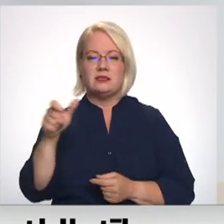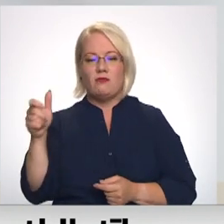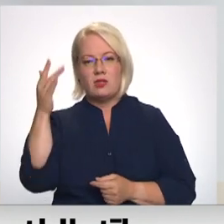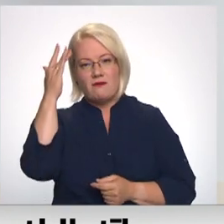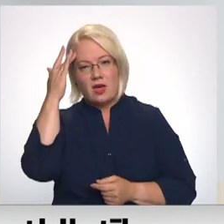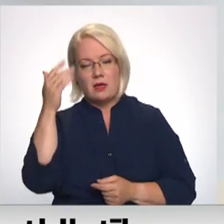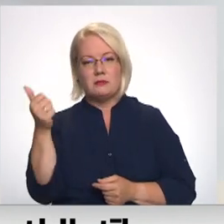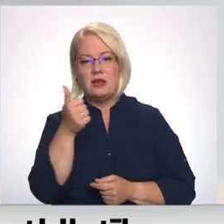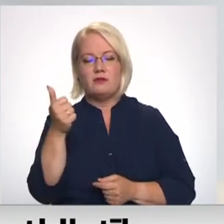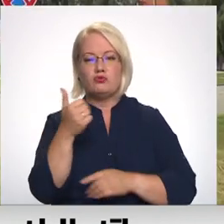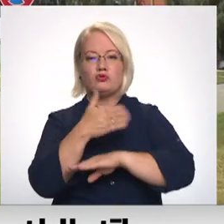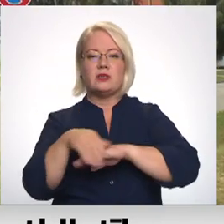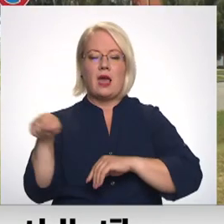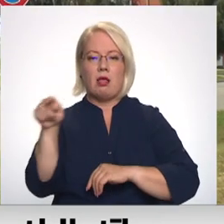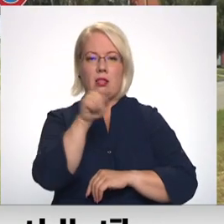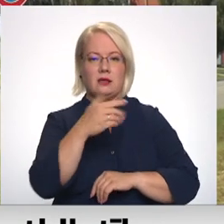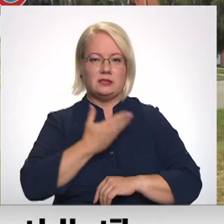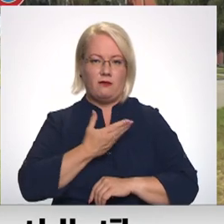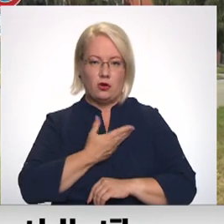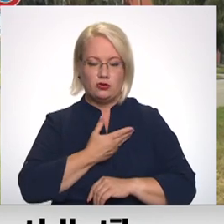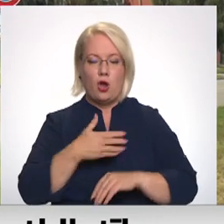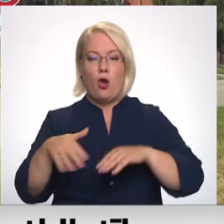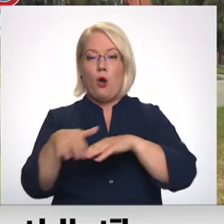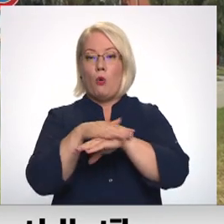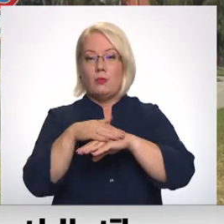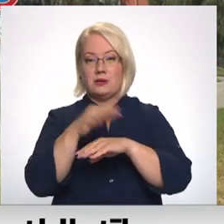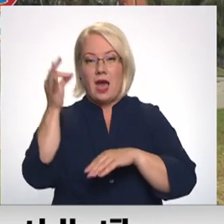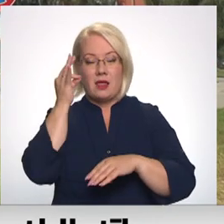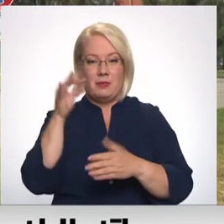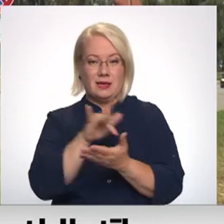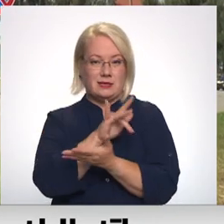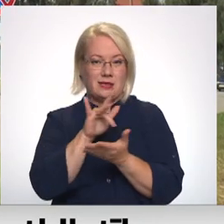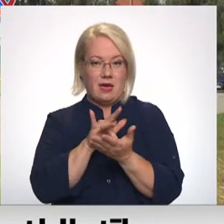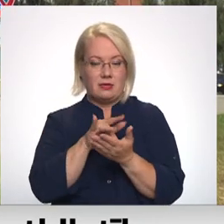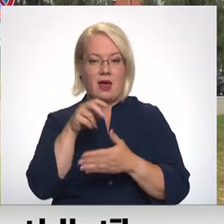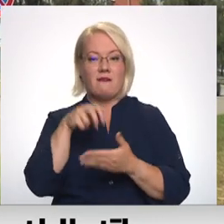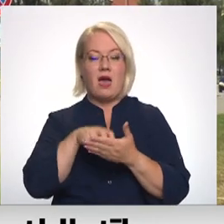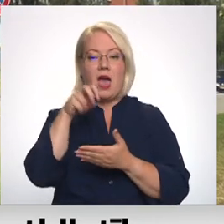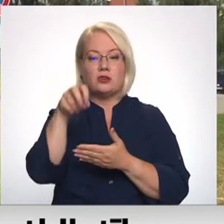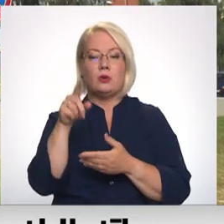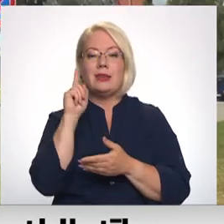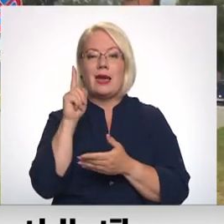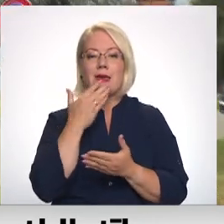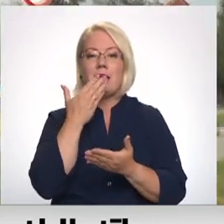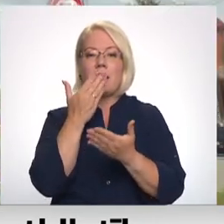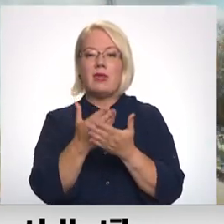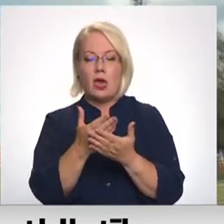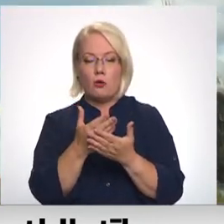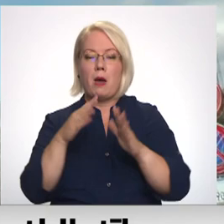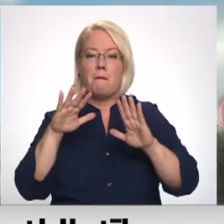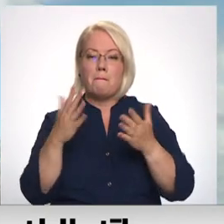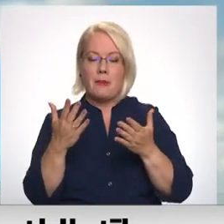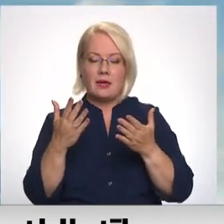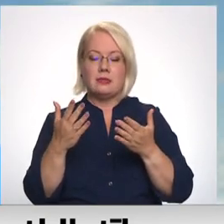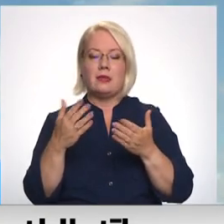to zielu dzīvojušo. Publiskā atmiņas centra vēstulēm paša ezī ir tikai ieteikuma rakstures, tomēr biedrība vēršasies